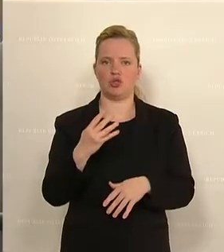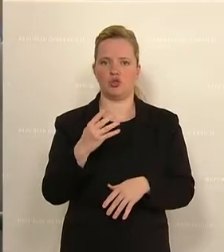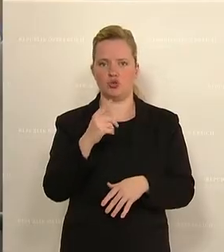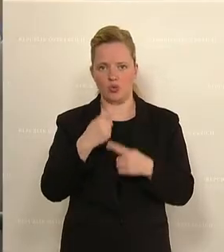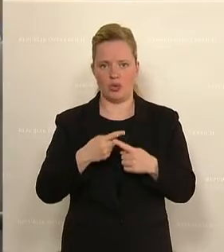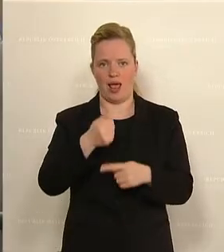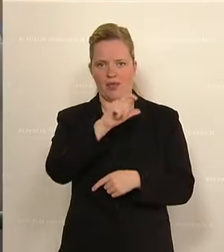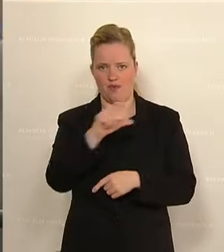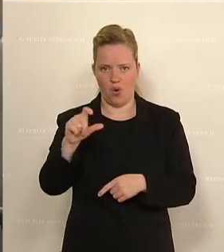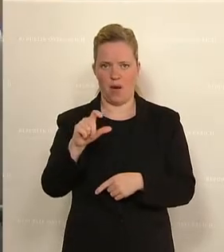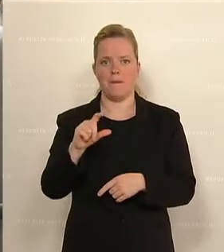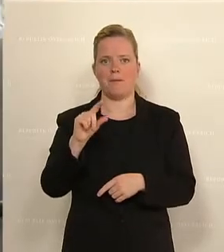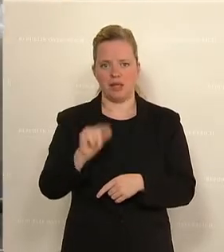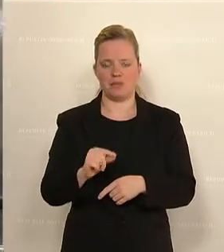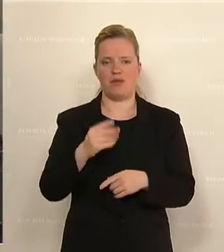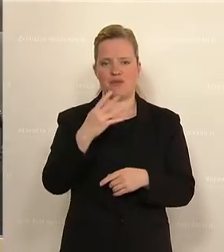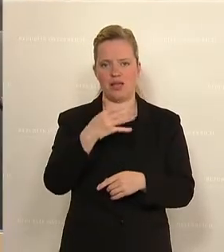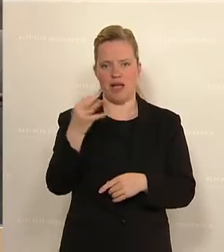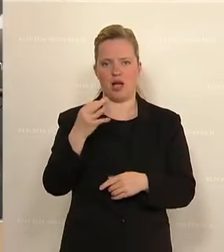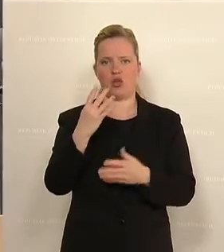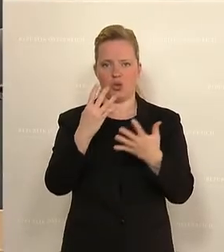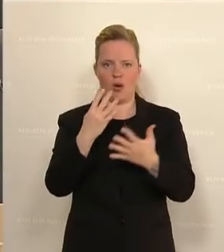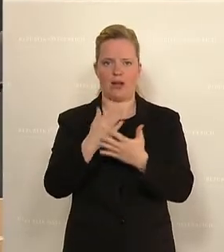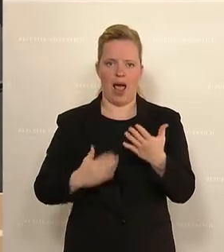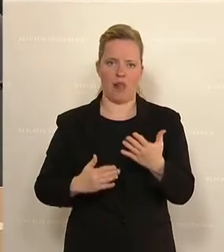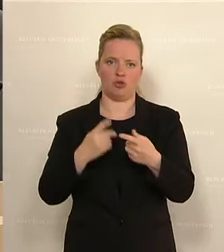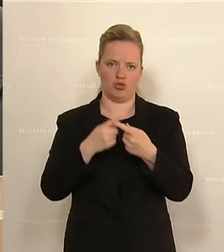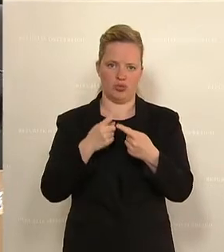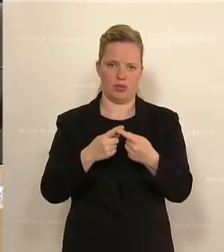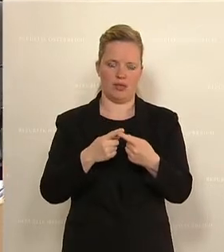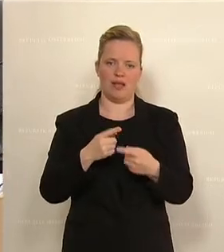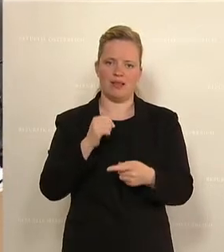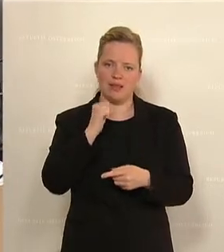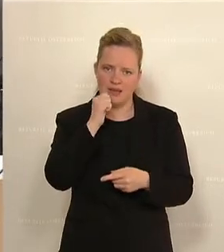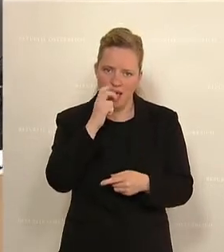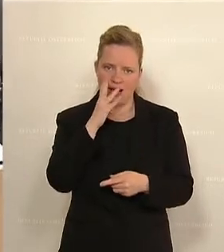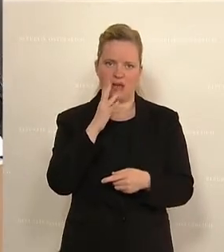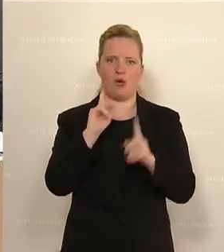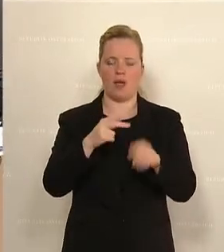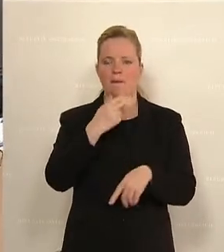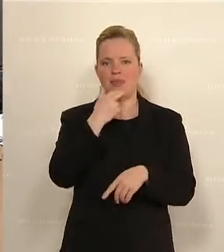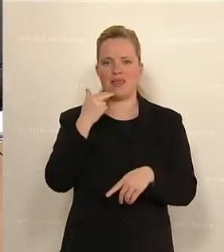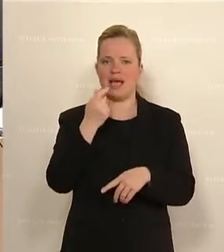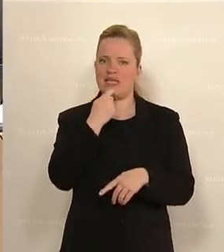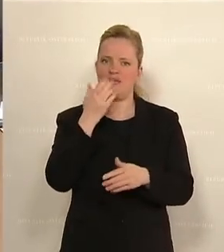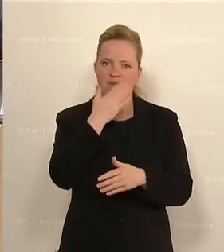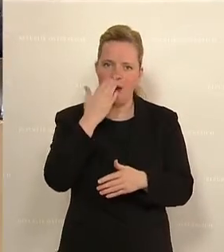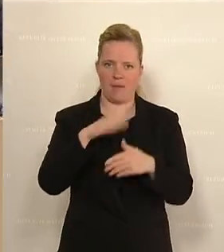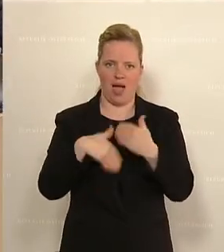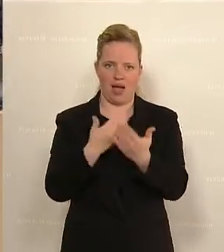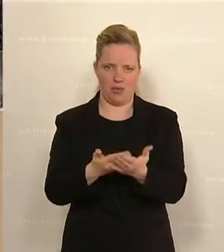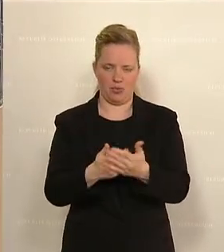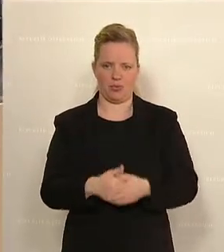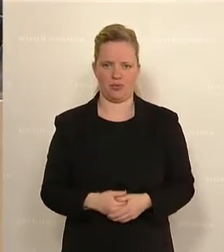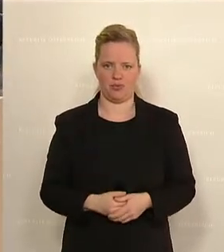davon mindestens an vier Tagen, neuneinhalb Stunden. Täglich muss ein warmes Mittagessen angeboten werden. Wie bereits gesagt,